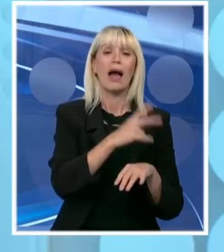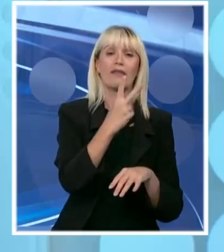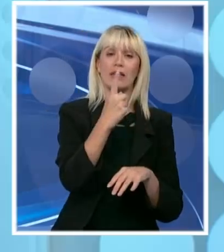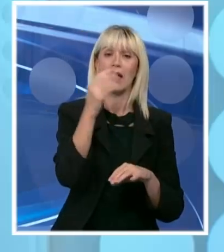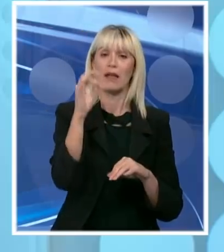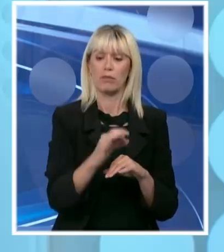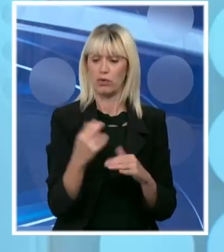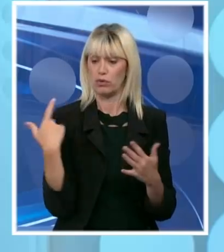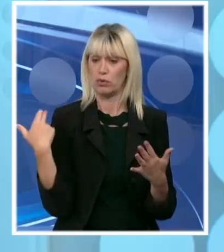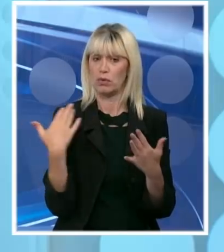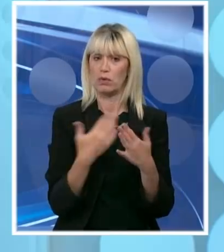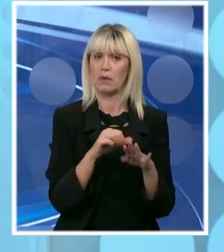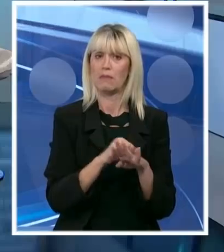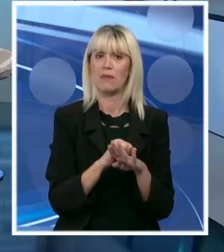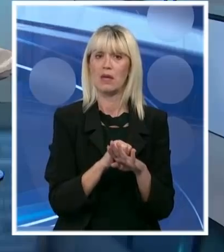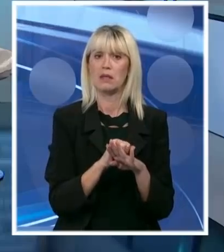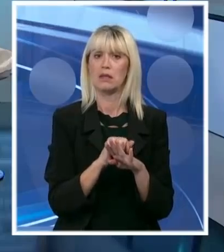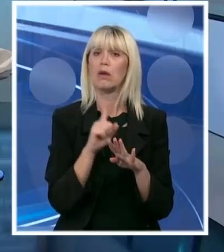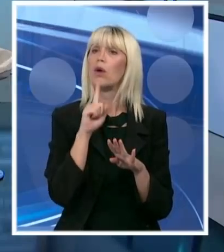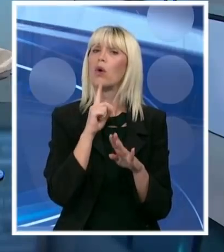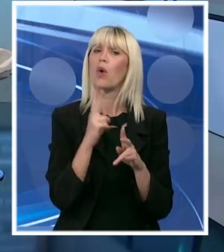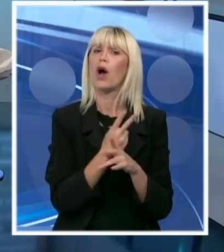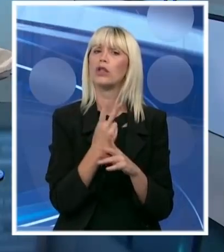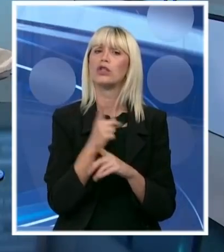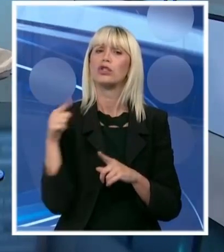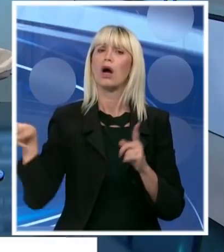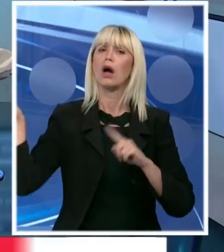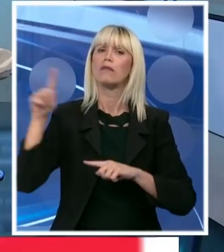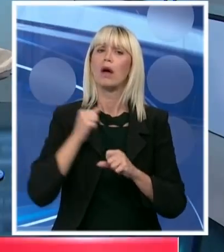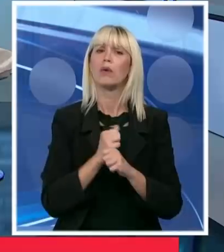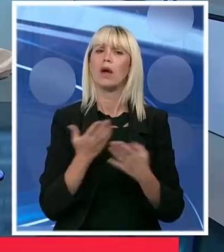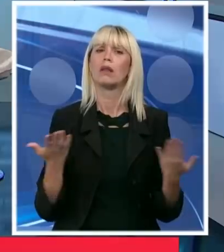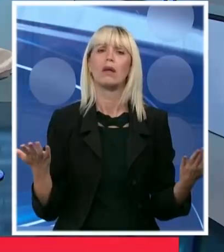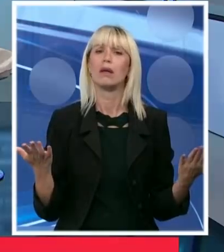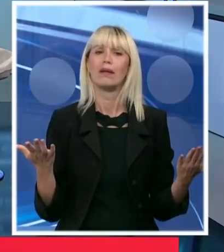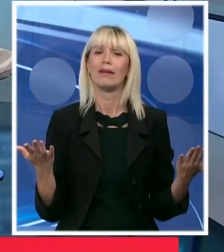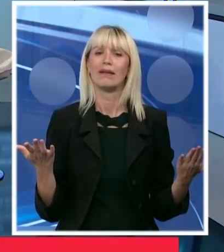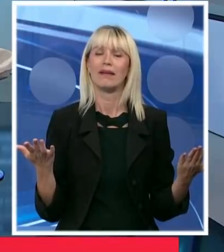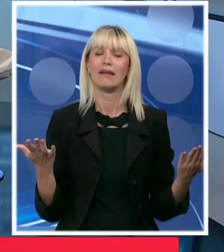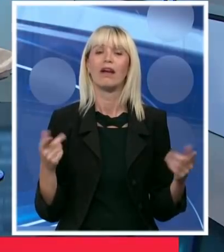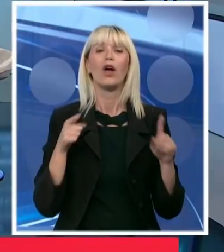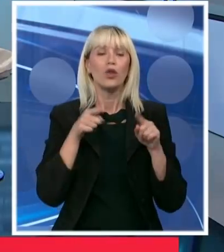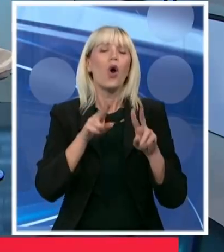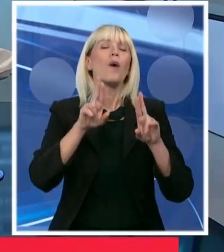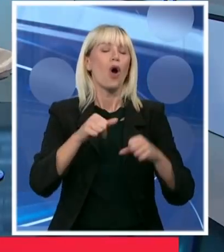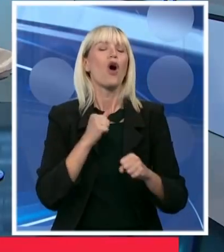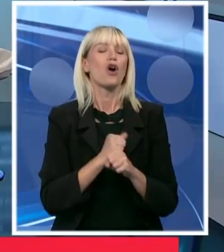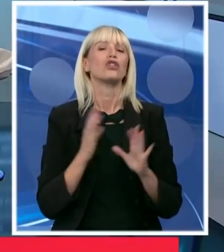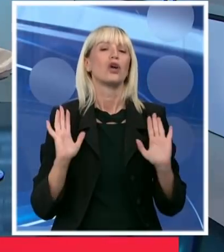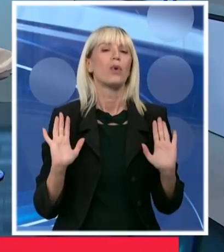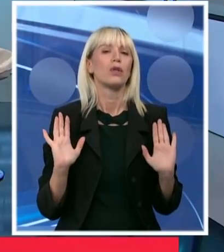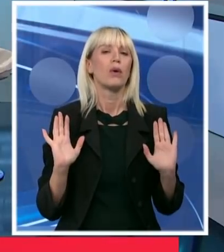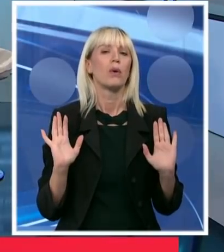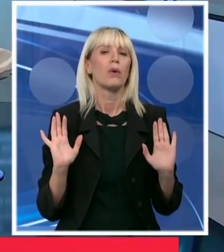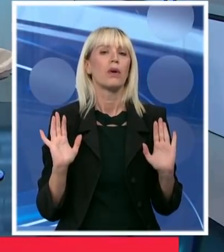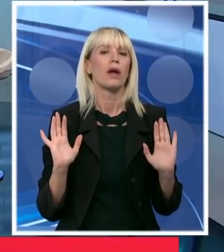prethodnih nekoliko meseci. Malo koja zemlja je to uradila. I to je ono što mi možemo da uradimo i da slušamo epidemiologiju.